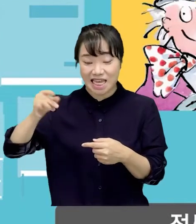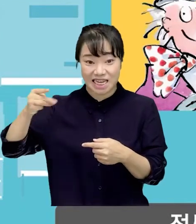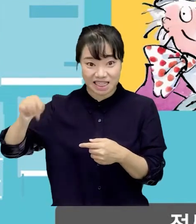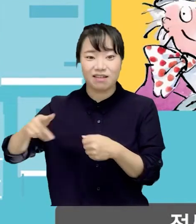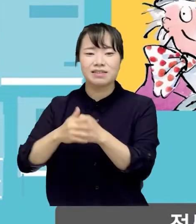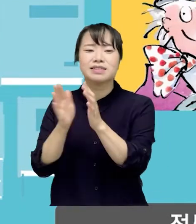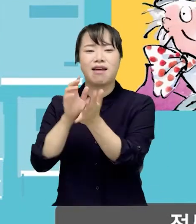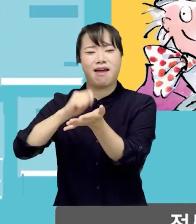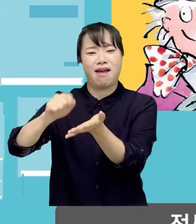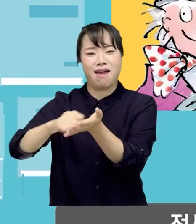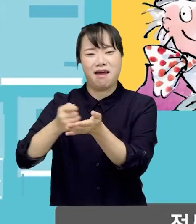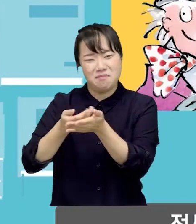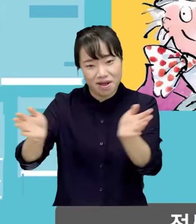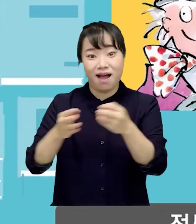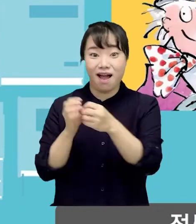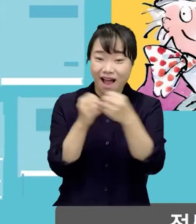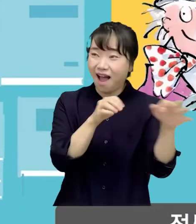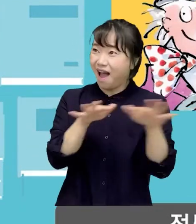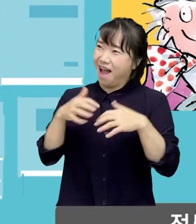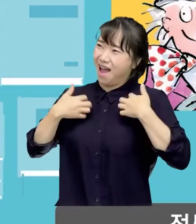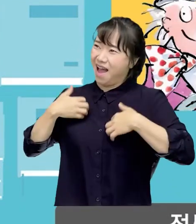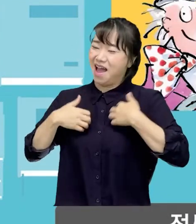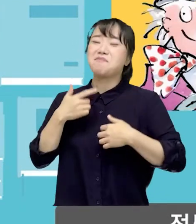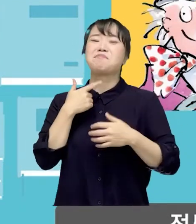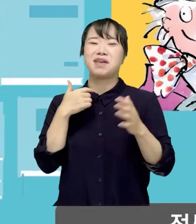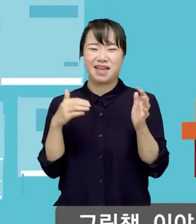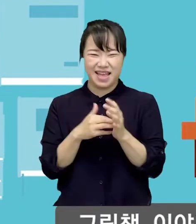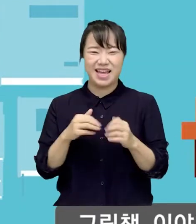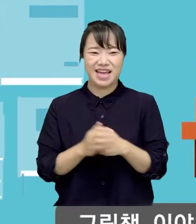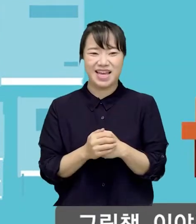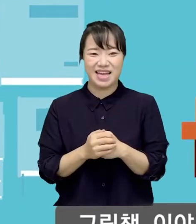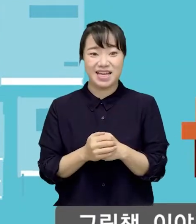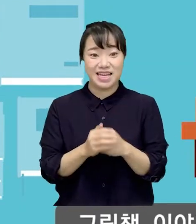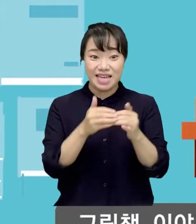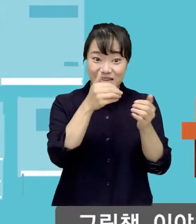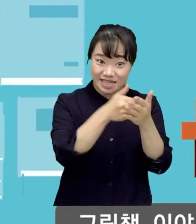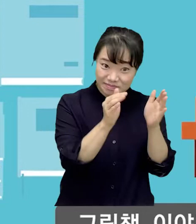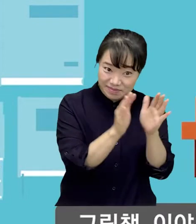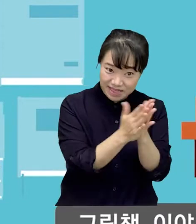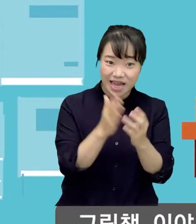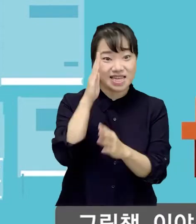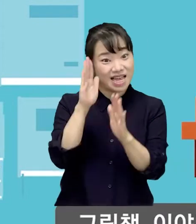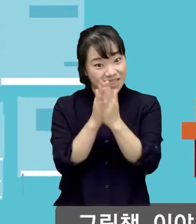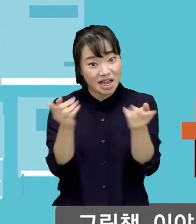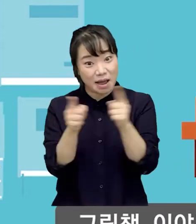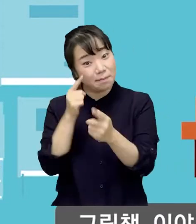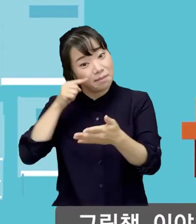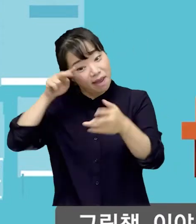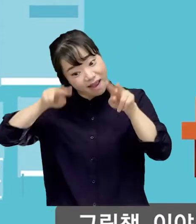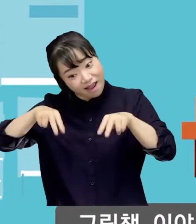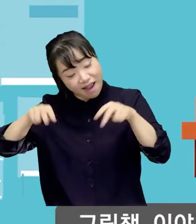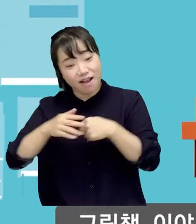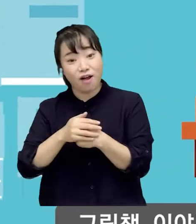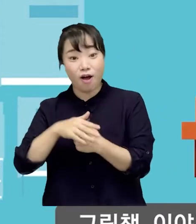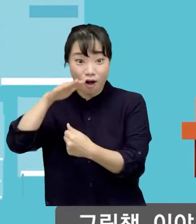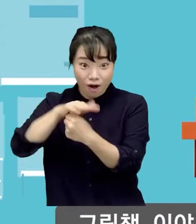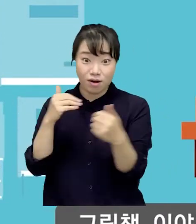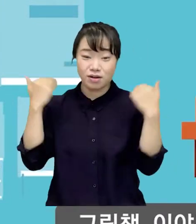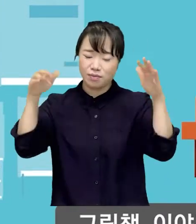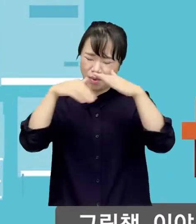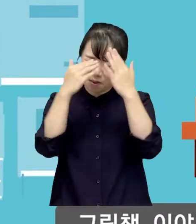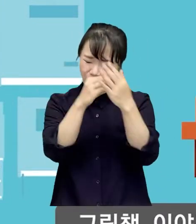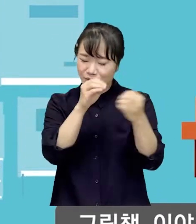전 세계 아이들에게 커다란 즐거움을 선물했다. 그림책, 이야기책을 함께 읽으면서 아이,